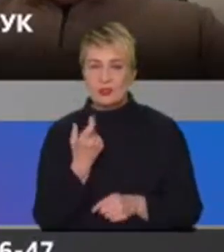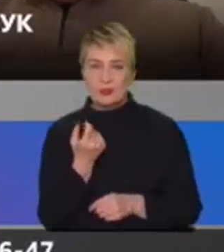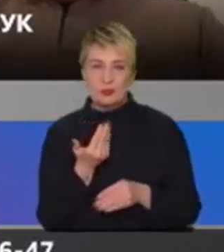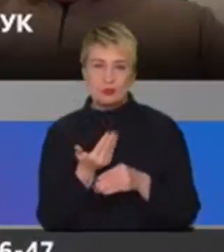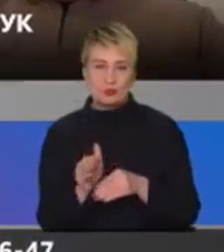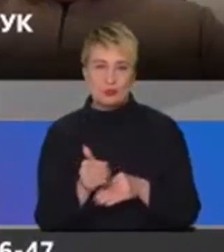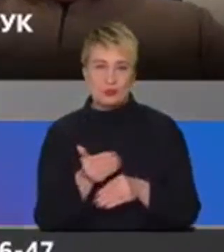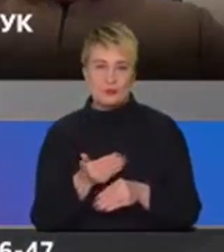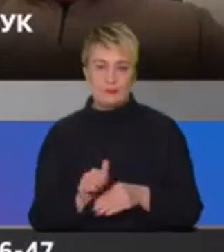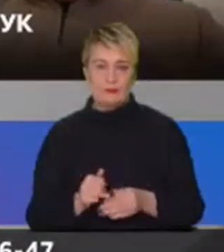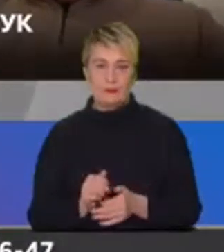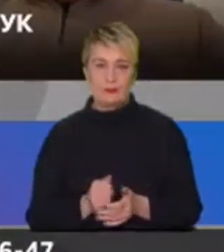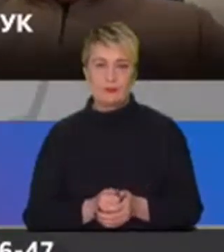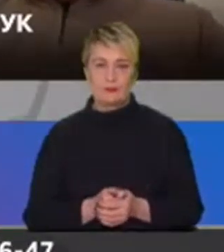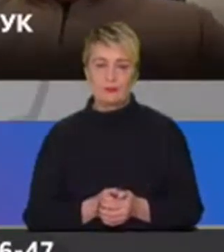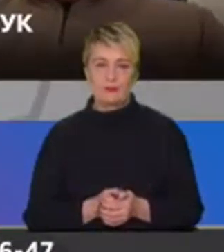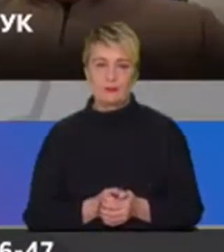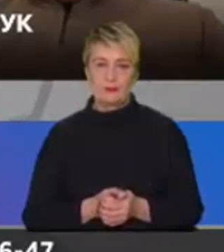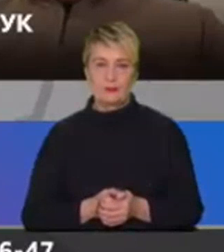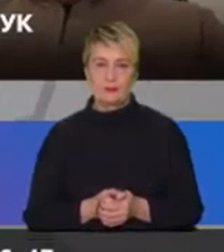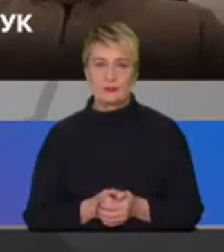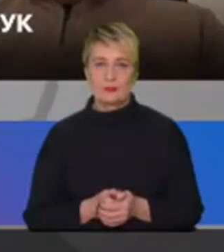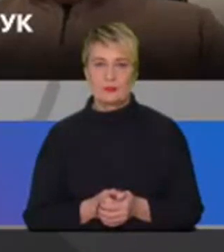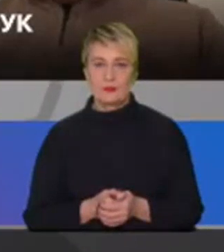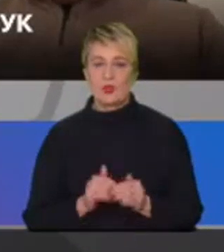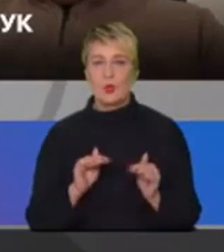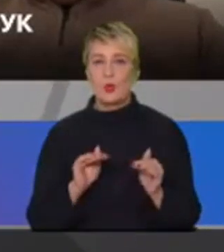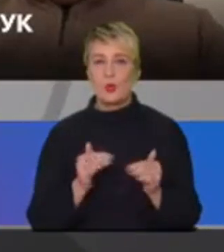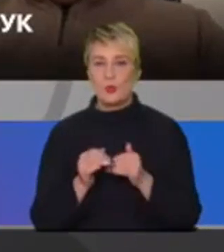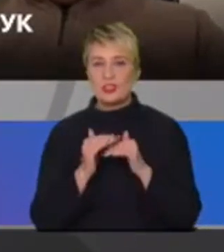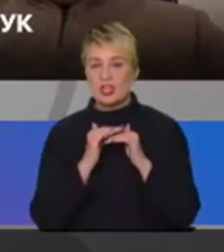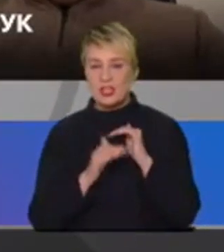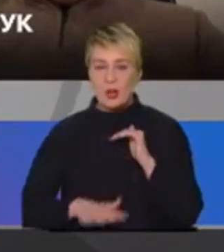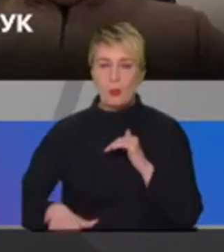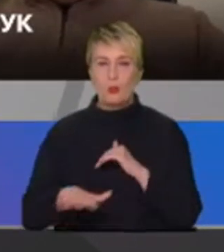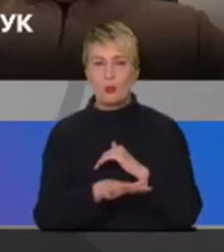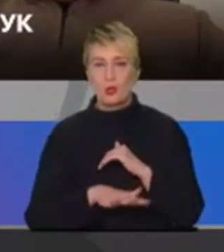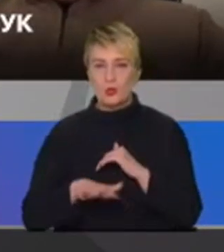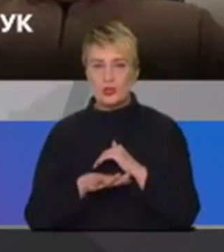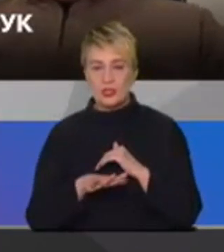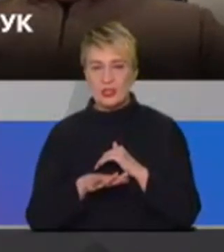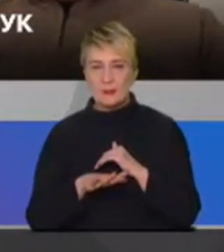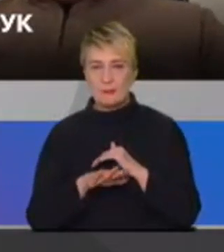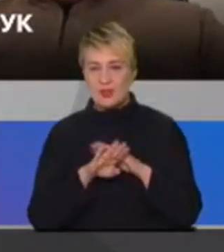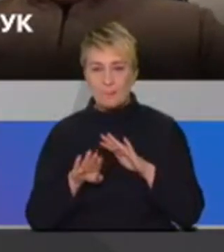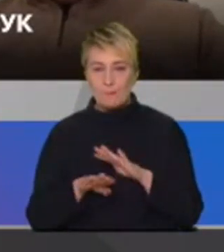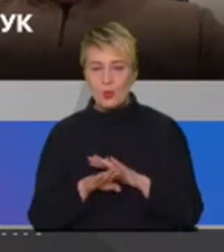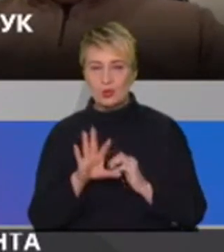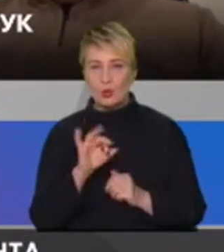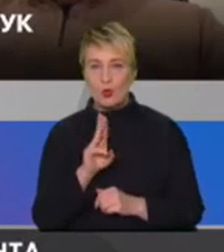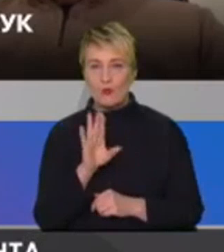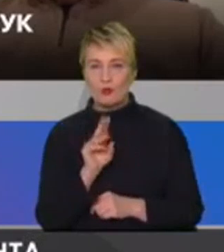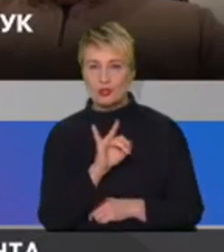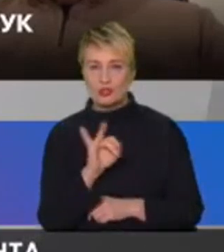уменьшаємо площади під овощами. І підставили